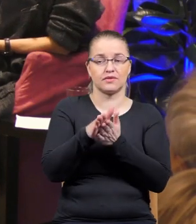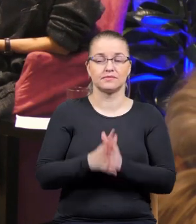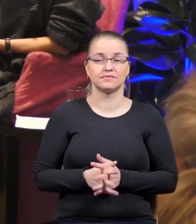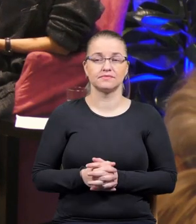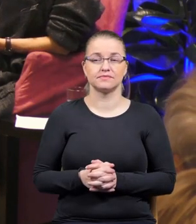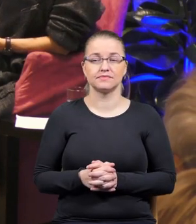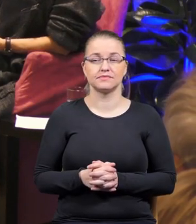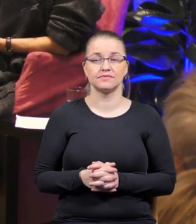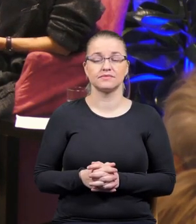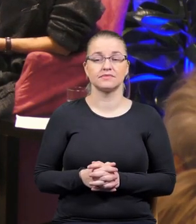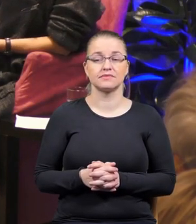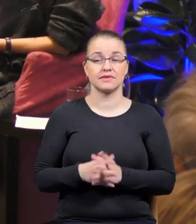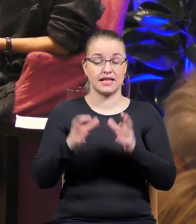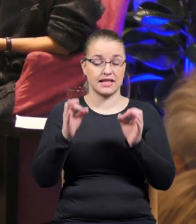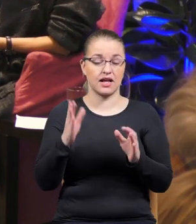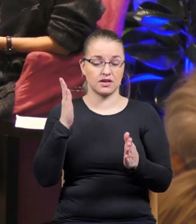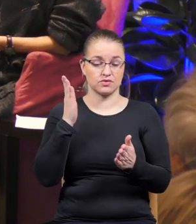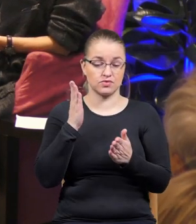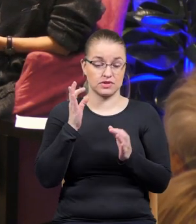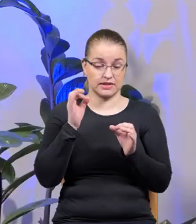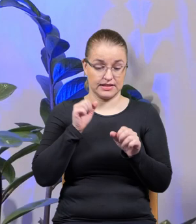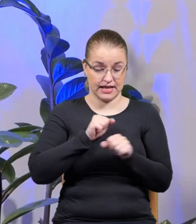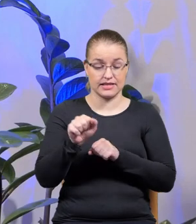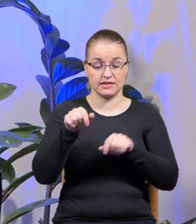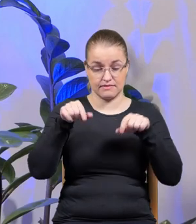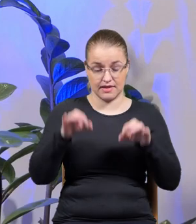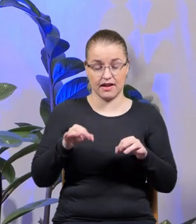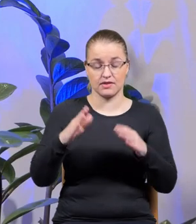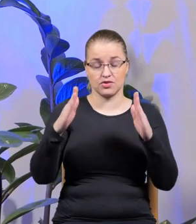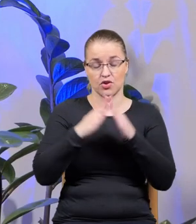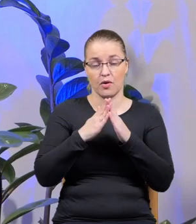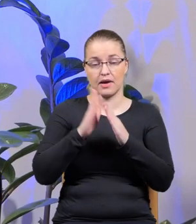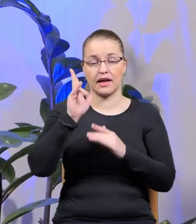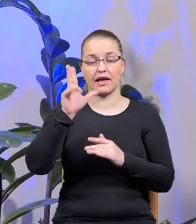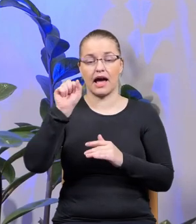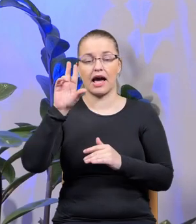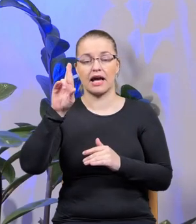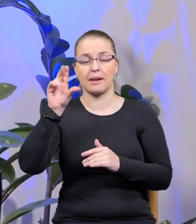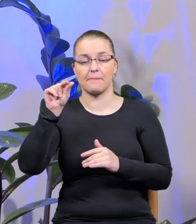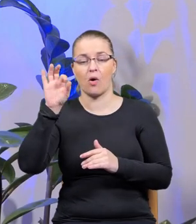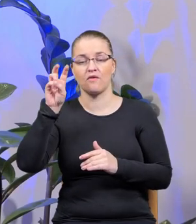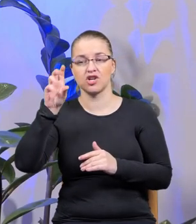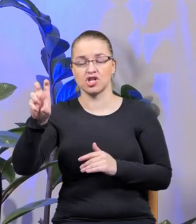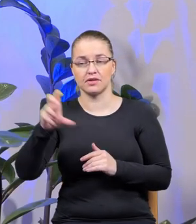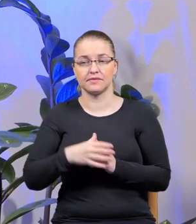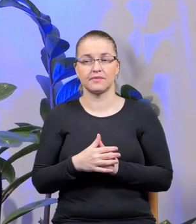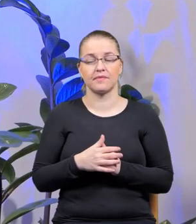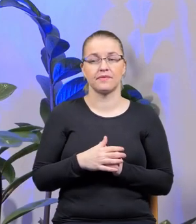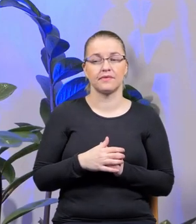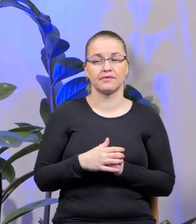Ponieważ jesteśmy w domu Karpowiczów, to zaproponowałabym, żeby